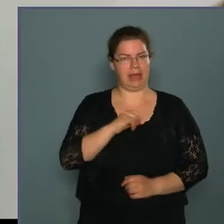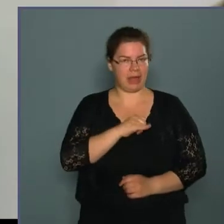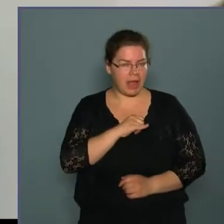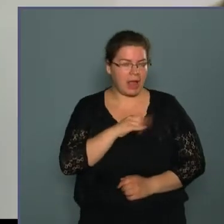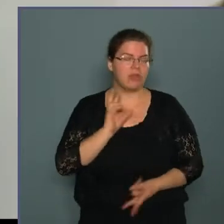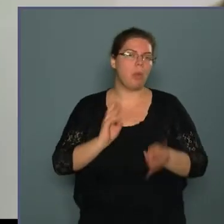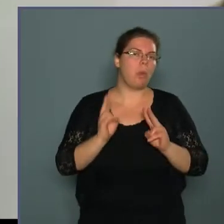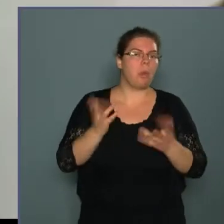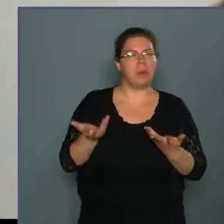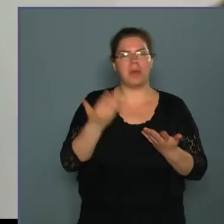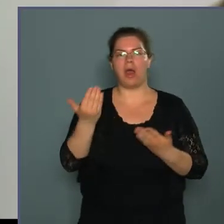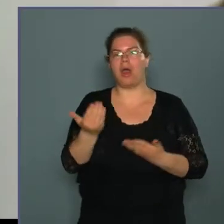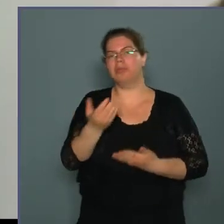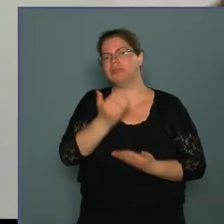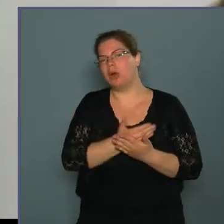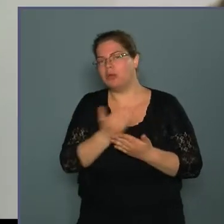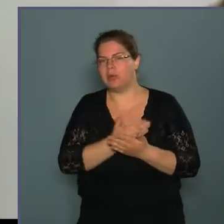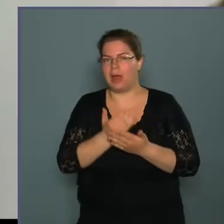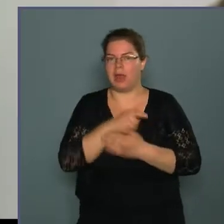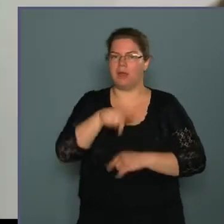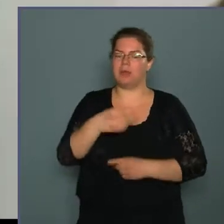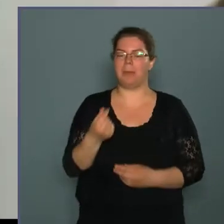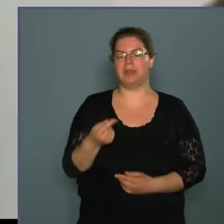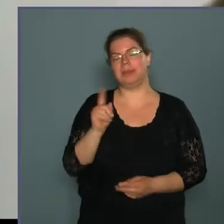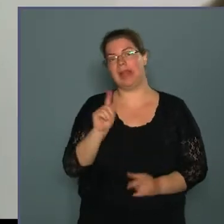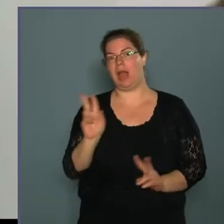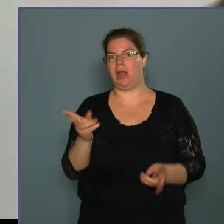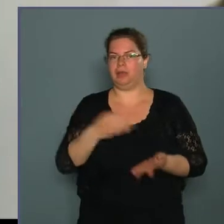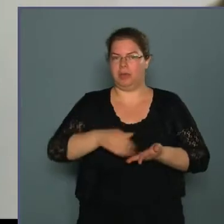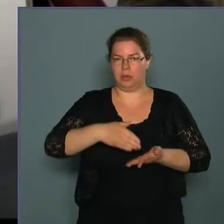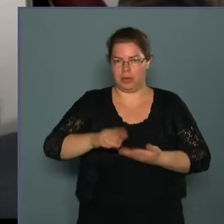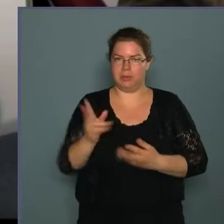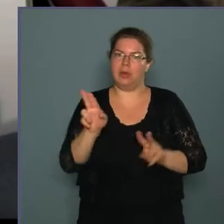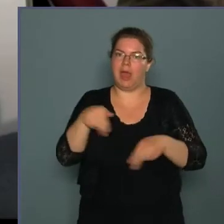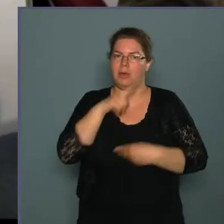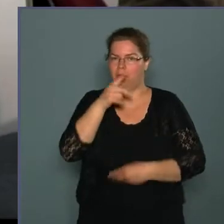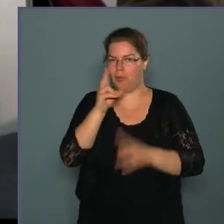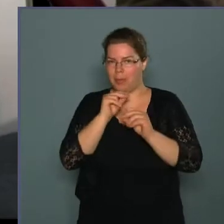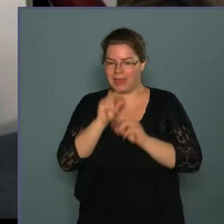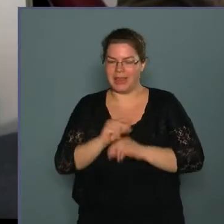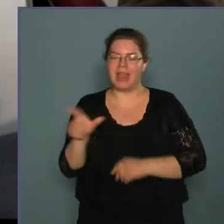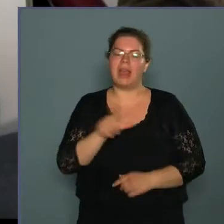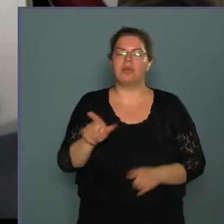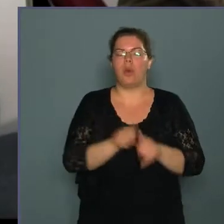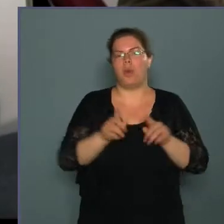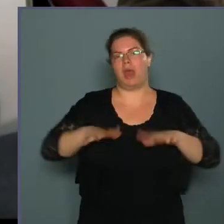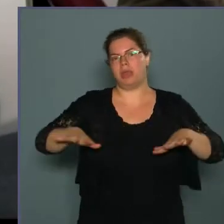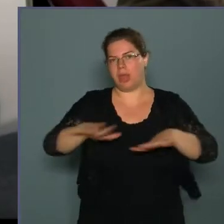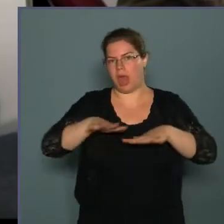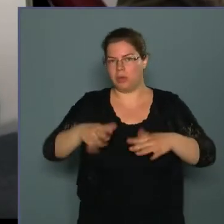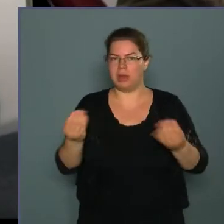hogyan hasznosul az a pénz, amit el lehet költeni. Úgyhogy erről beszélgetünk. Két olyan terület,